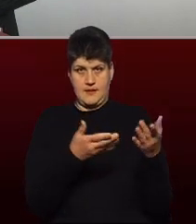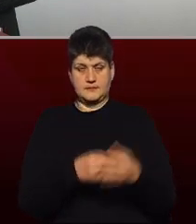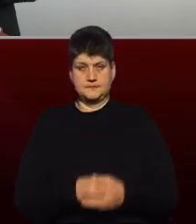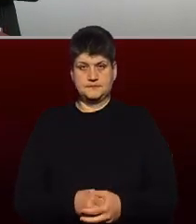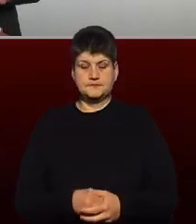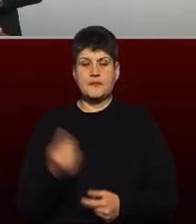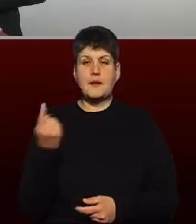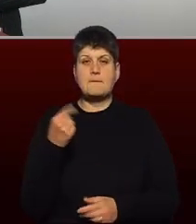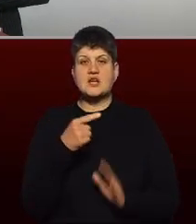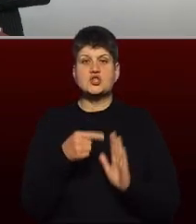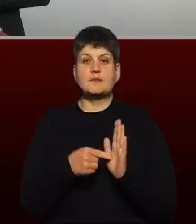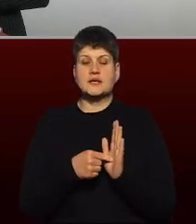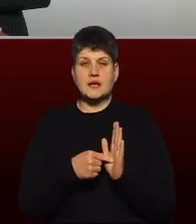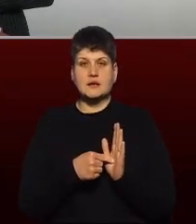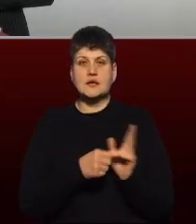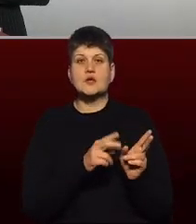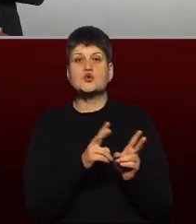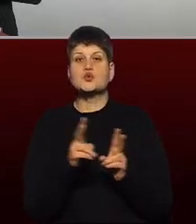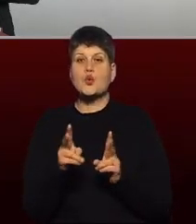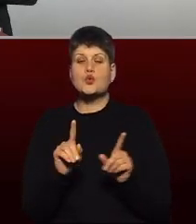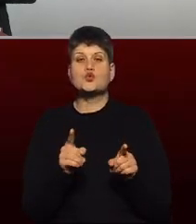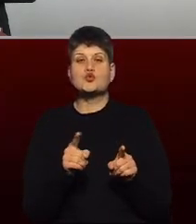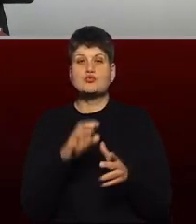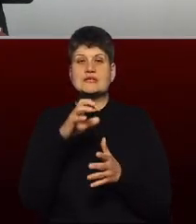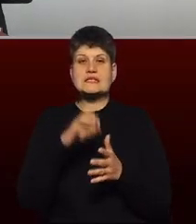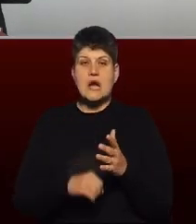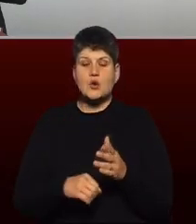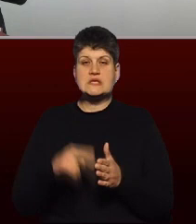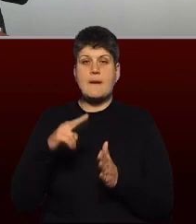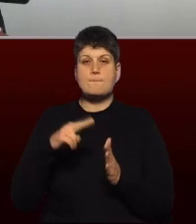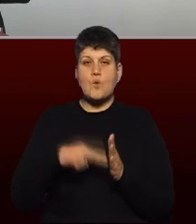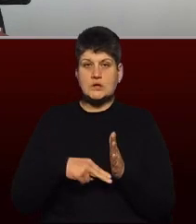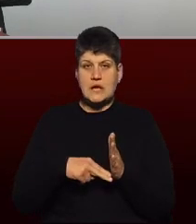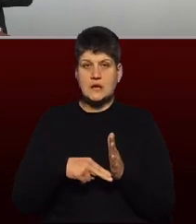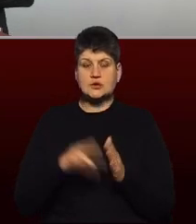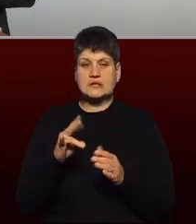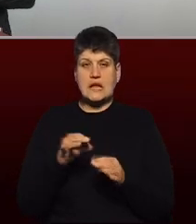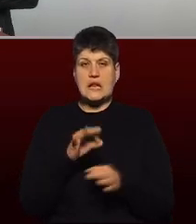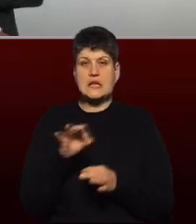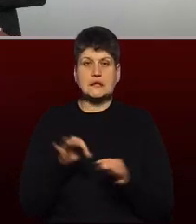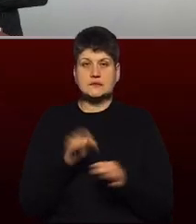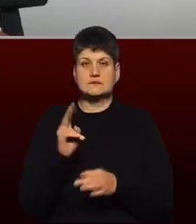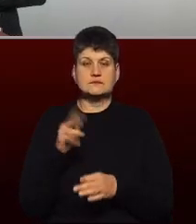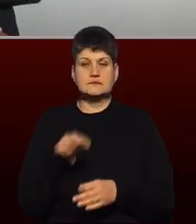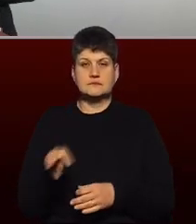запитання. І з кого, і чому стягується цей податок на так звані зайві квадратні метри?